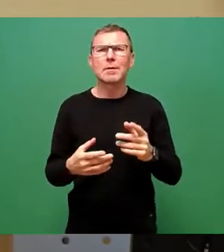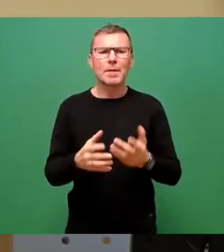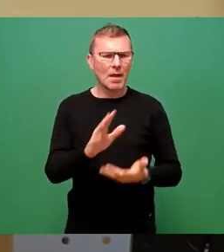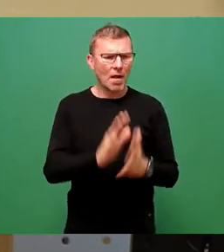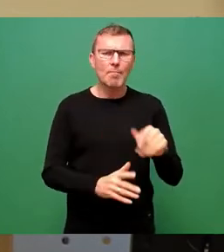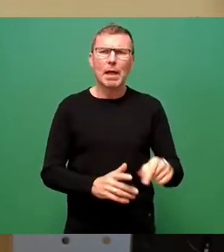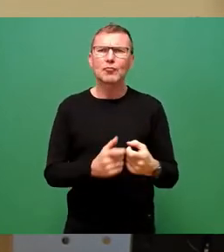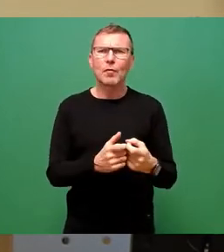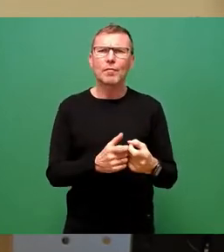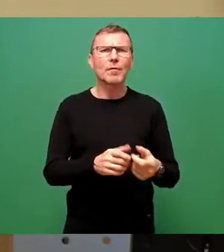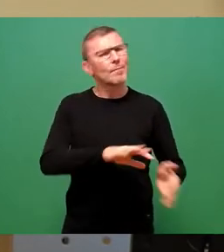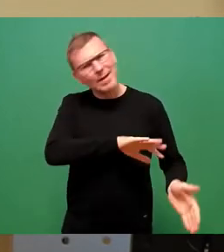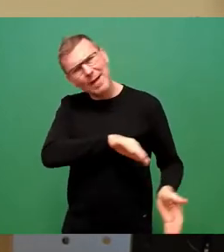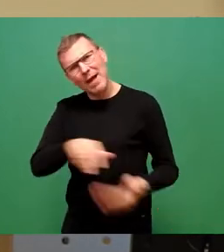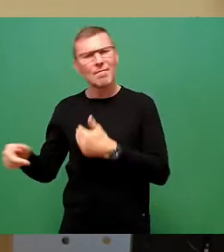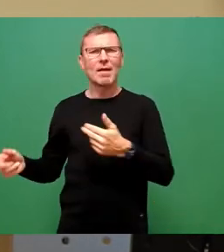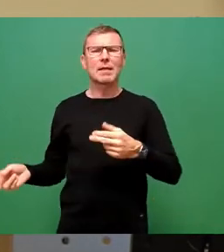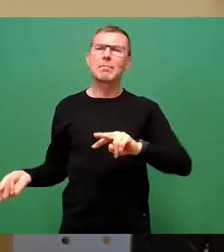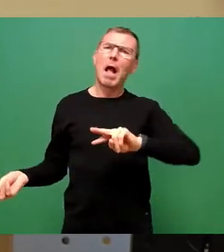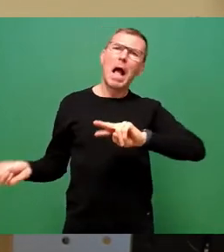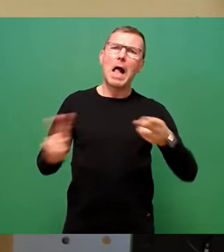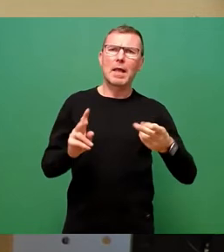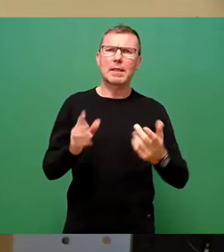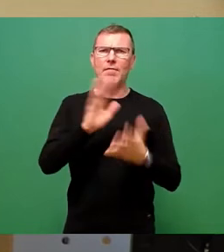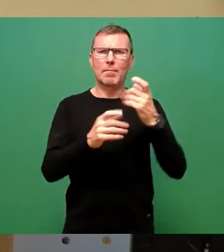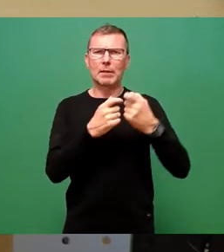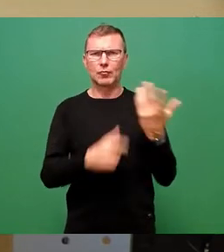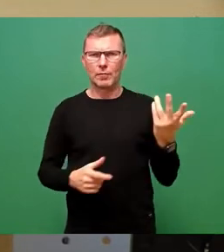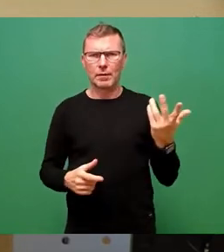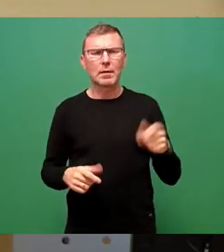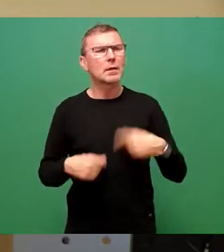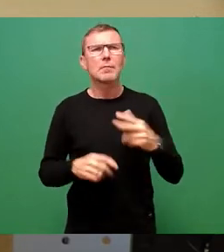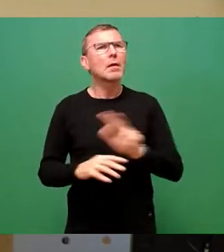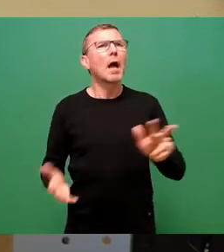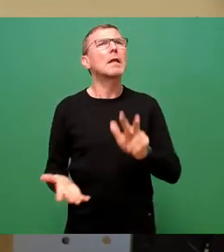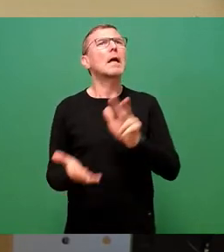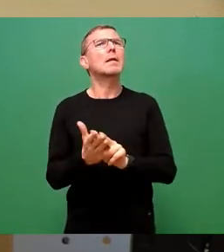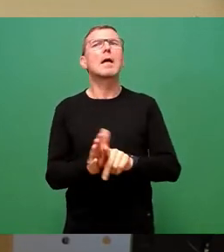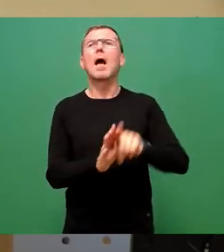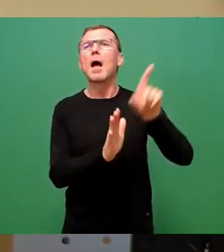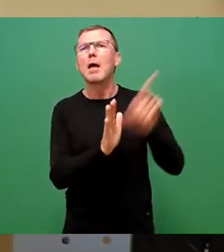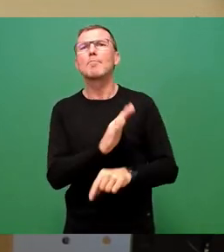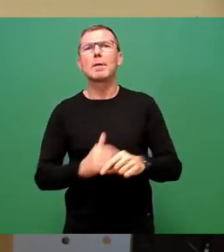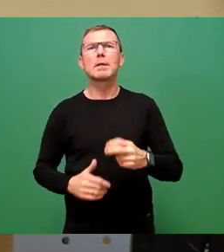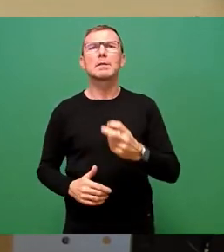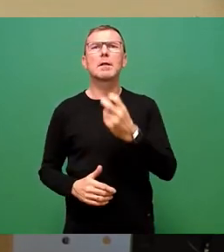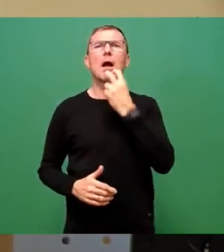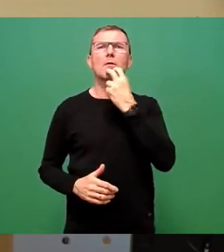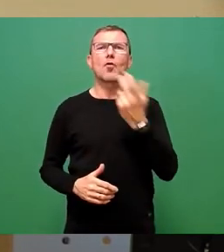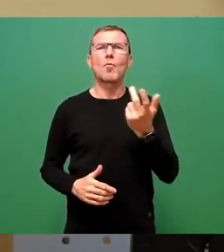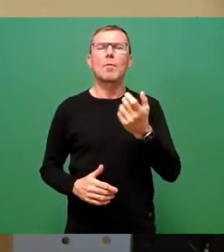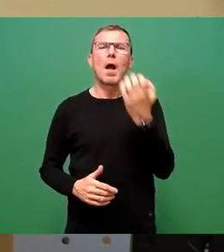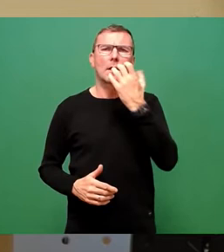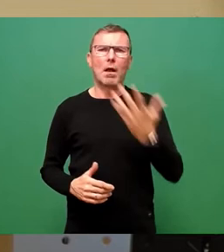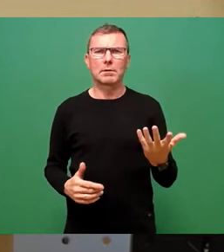werden. Jetzt und in Zukunft. Es gibt keine Garantie mehr für billige fossile Energie. Hier meine